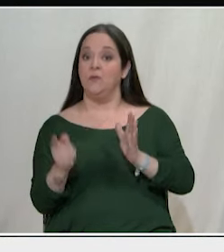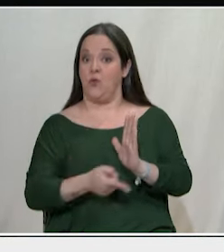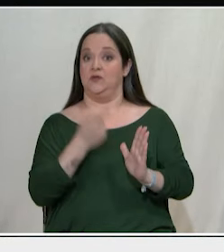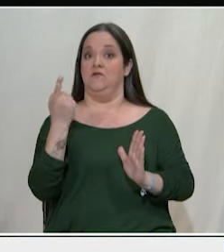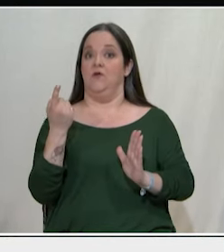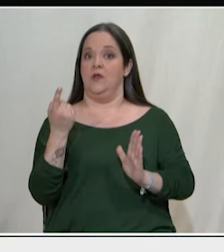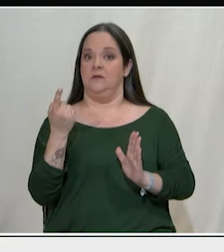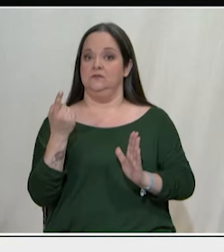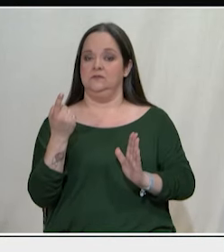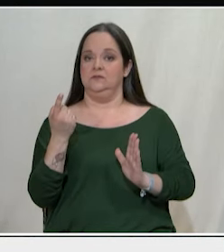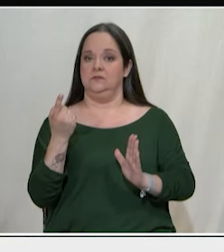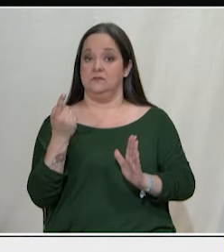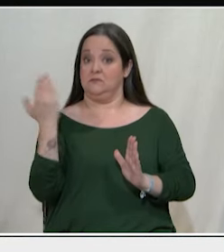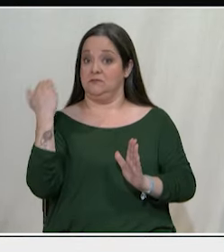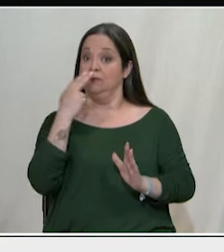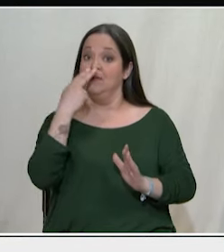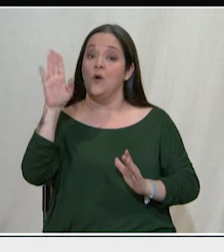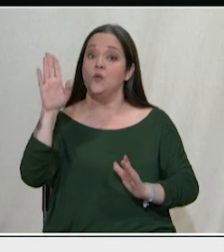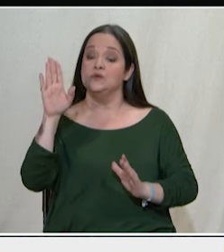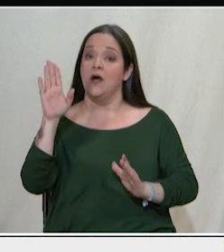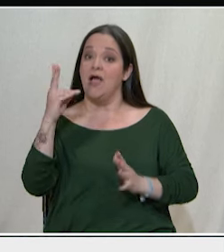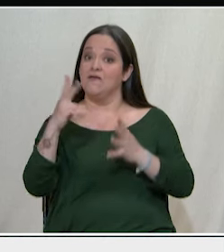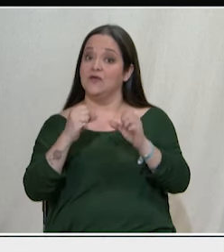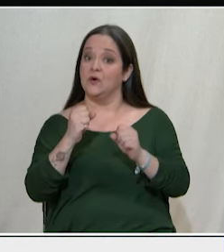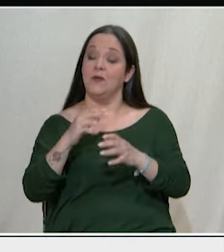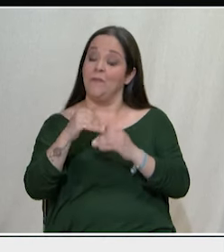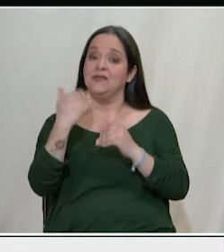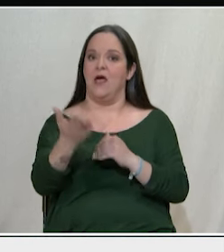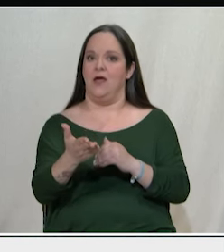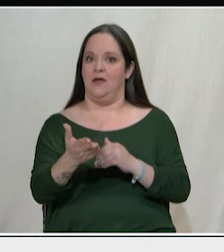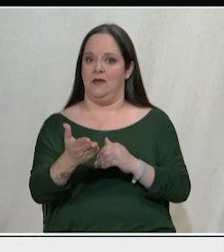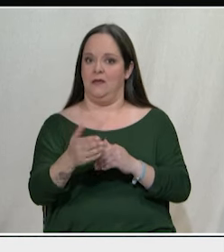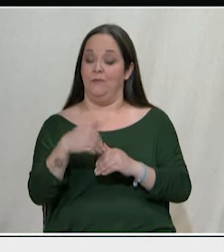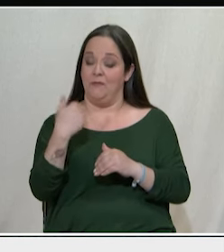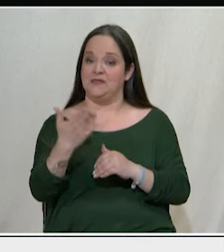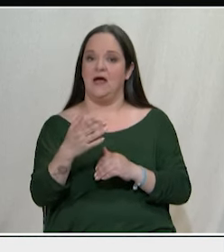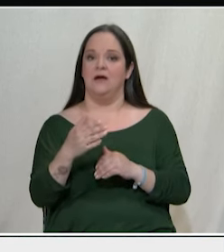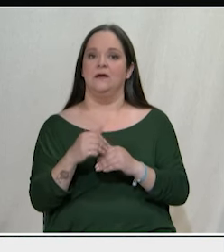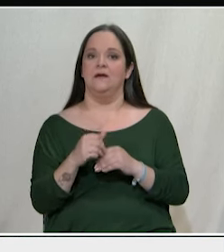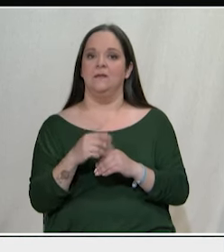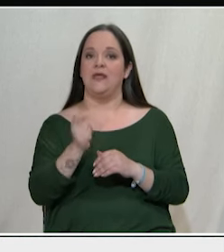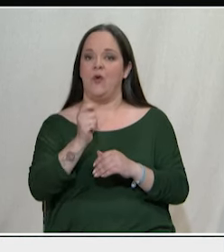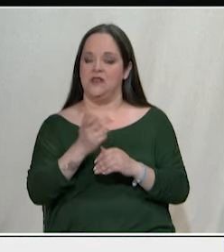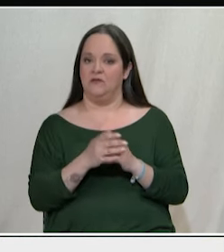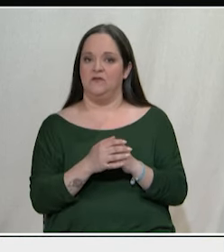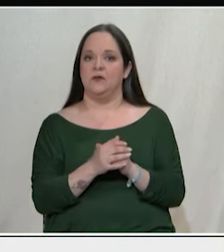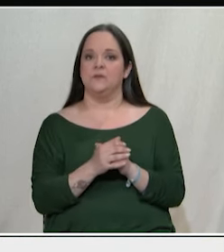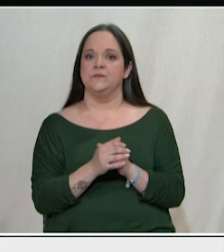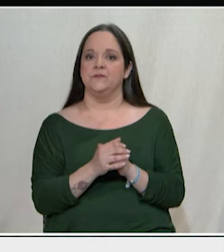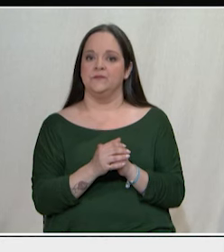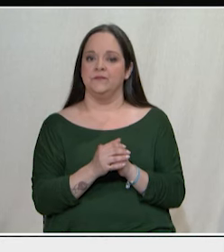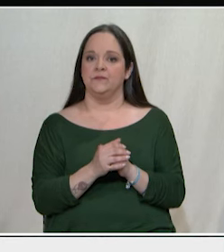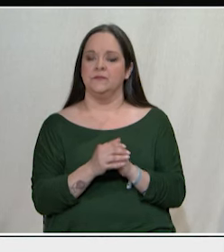στη Χούντα μετά από τη Χούντα με συγχωρείτε για πρώτη φορά στη μεταπολίτευση με